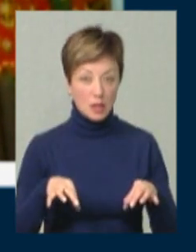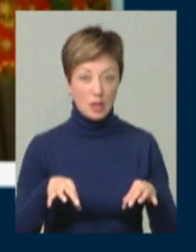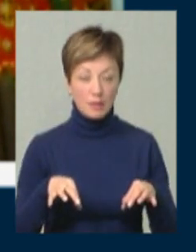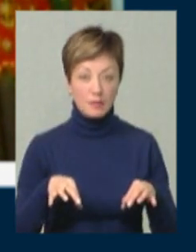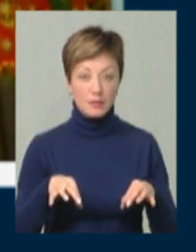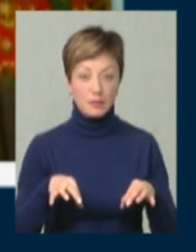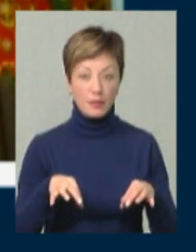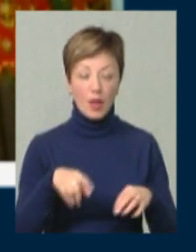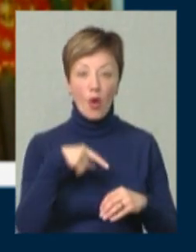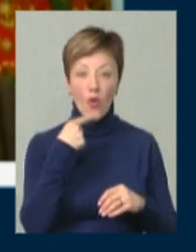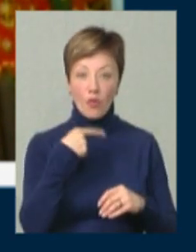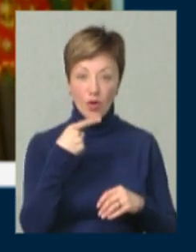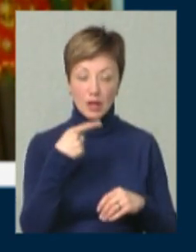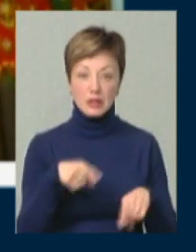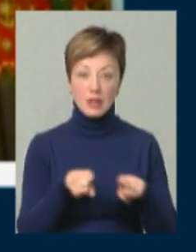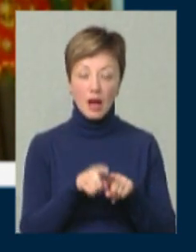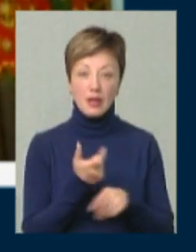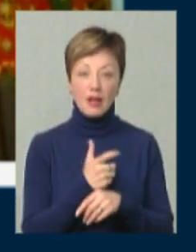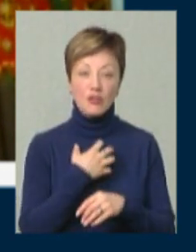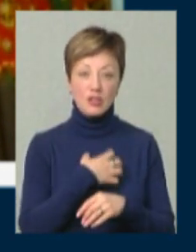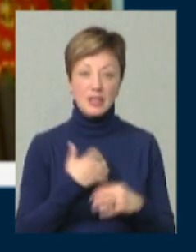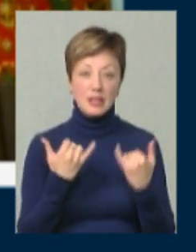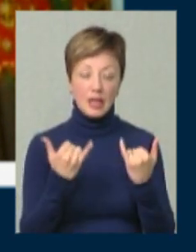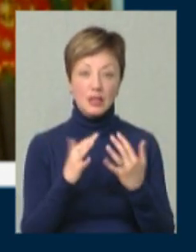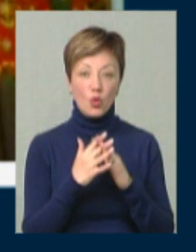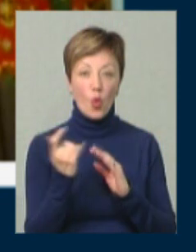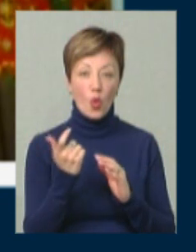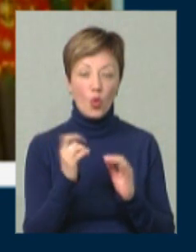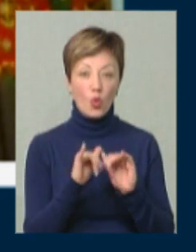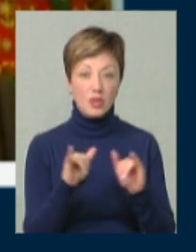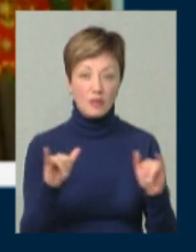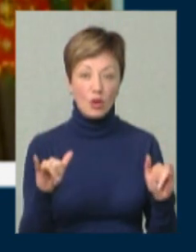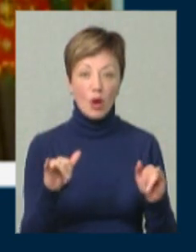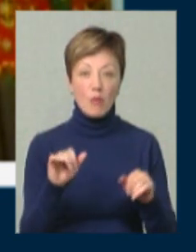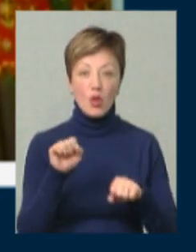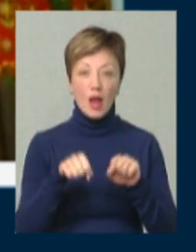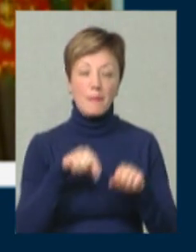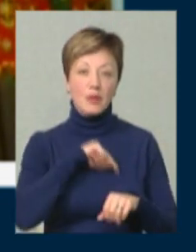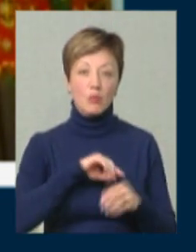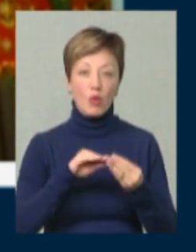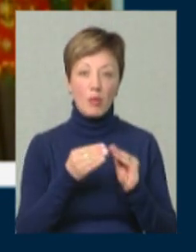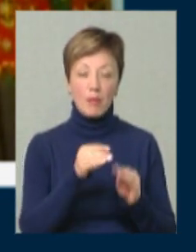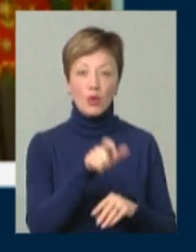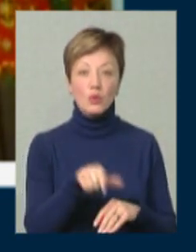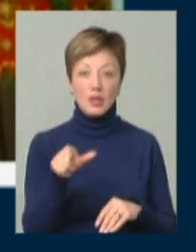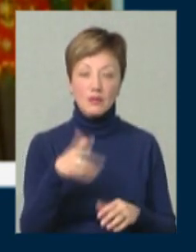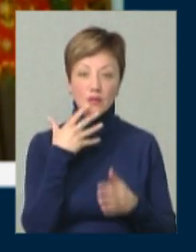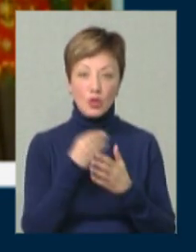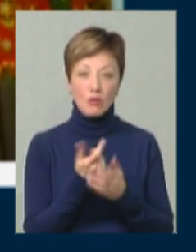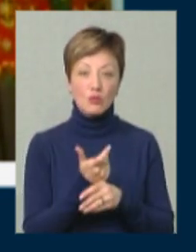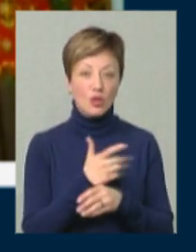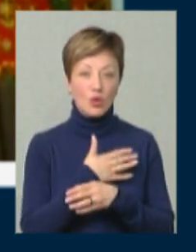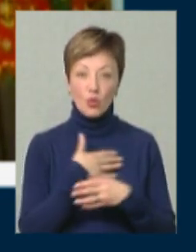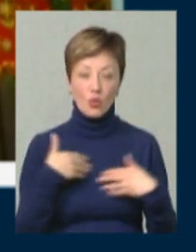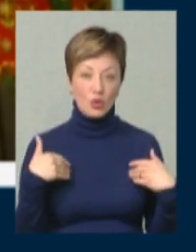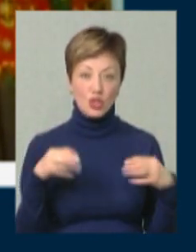говорили так, найважливішим для сільського розвитку сьогодні є подолання психологічних проблем людей, які у своїй більшості вже